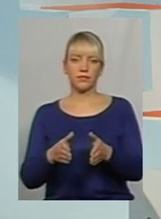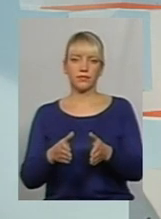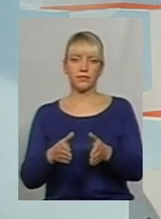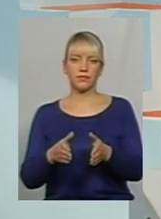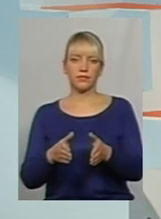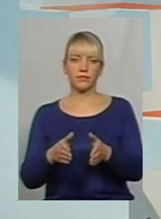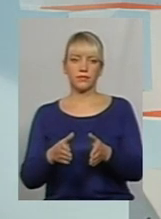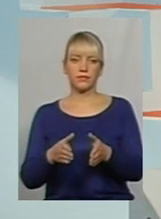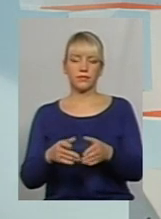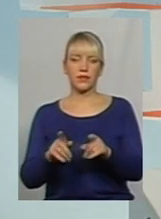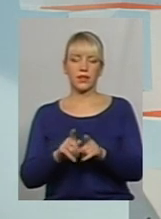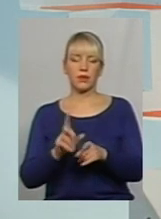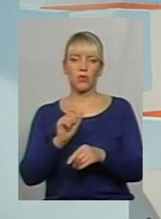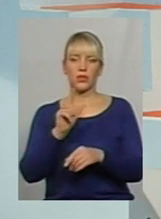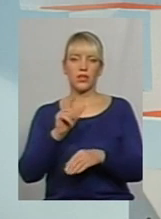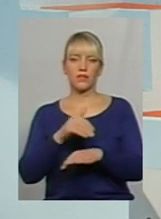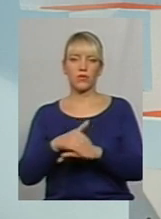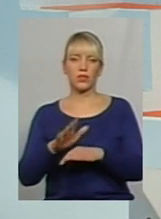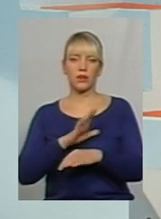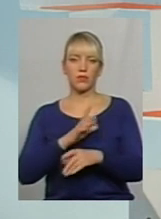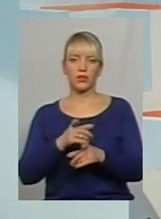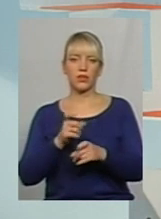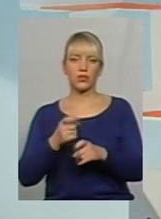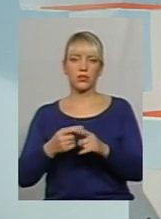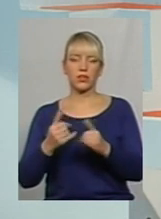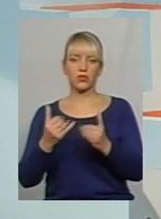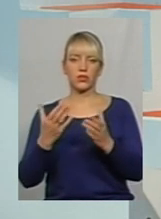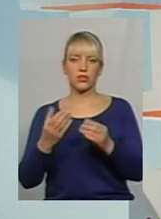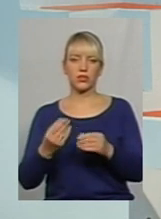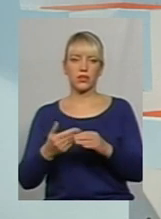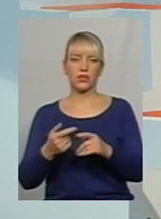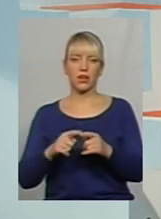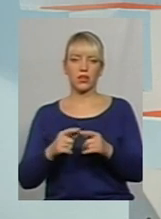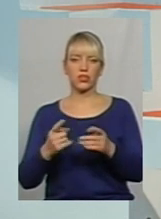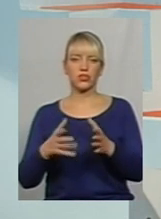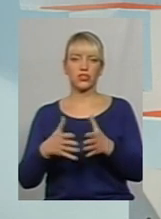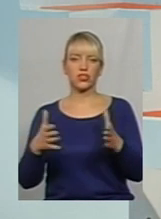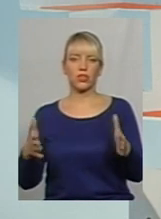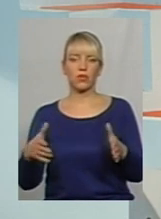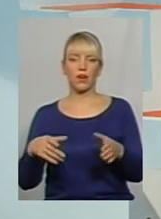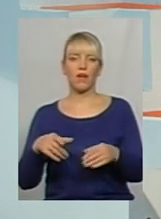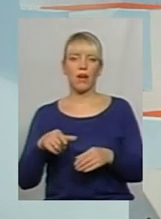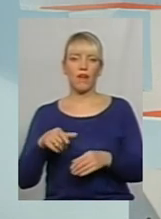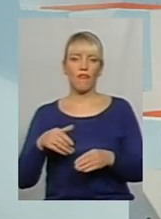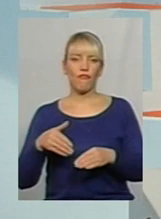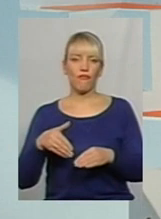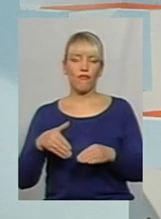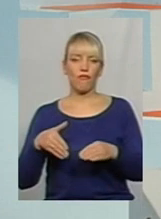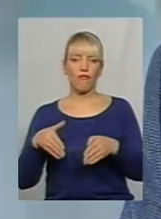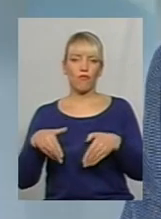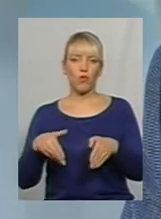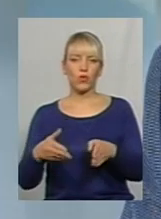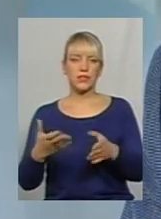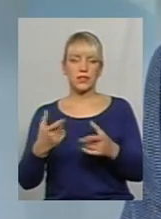одна з вулиць, яка була залучена, це на сьогоднішній день така доволі широка вулиця, по якій не